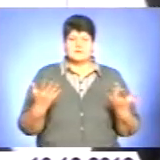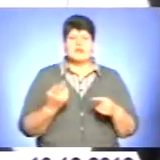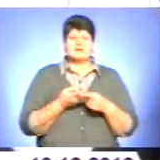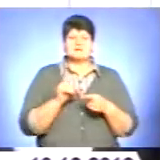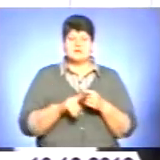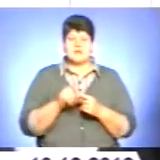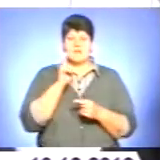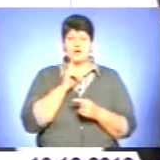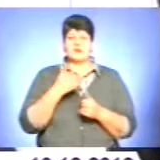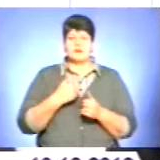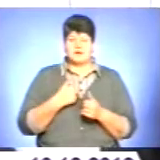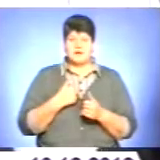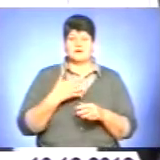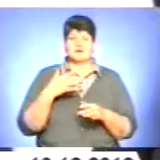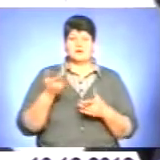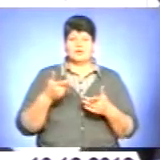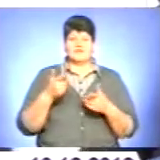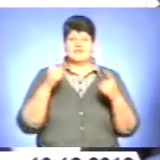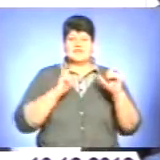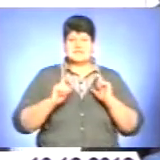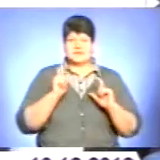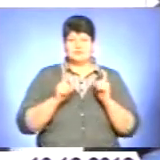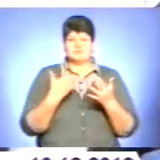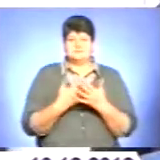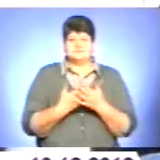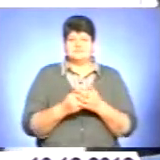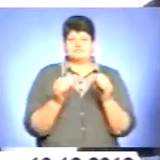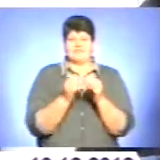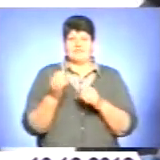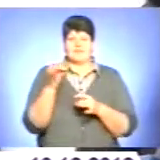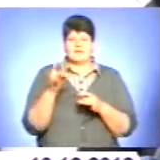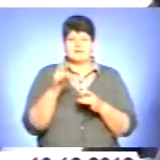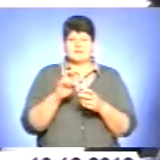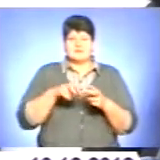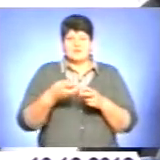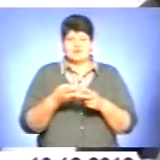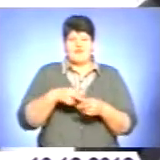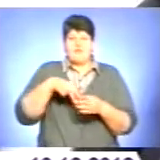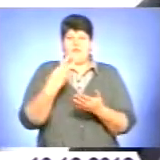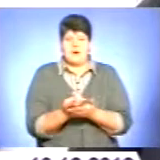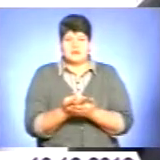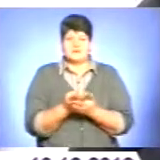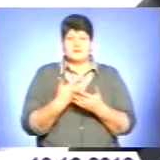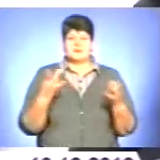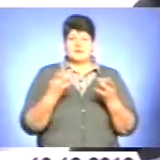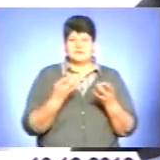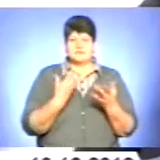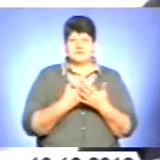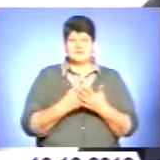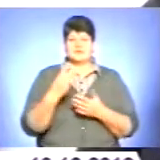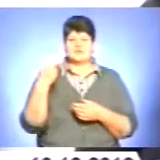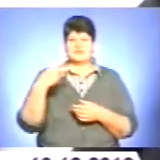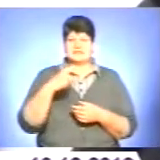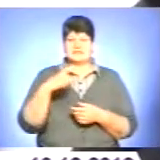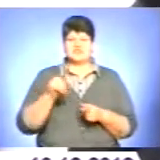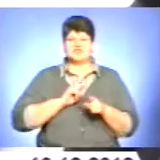доки я йду відомо до інституту. Це разів в 10, як мінімум. Я шпортаюся, падаю, мені треба на хвилин 20, як мінімум, що